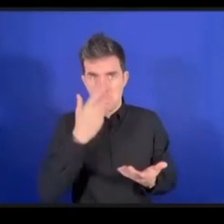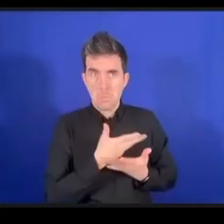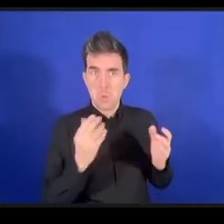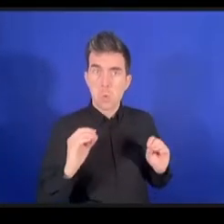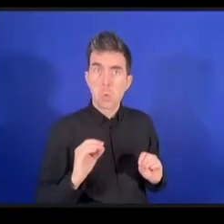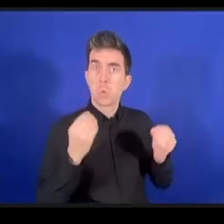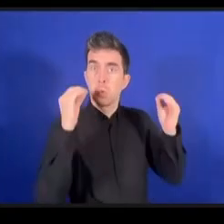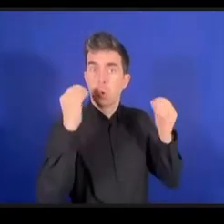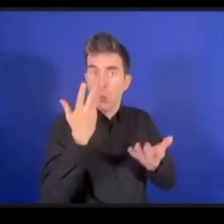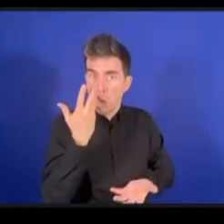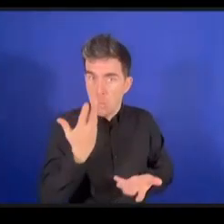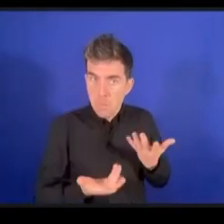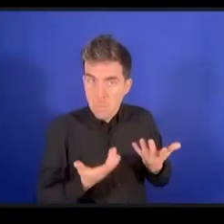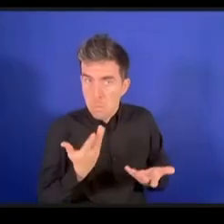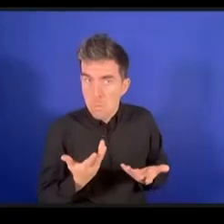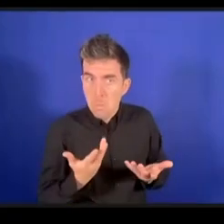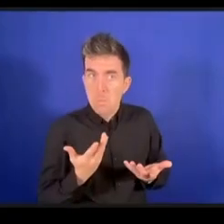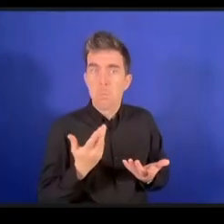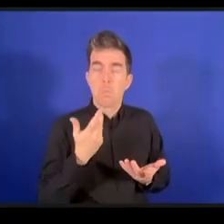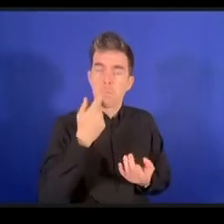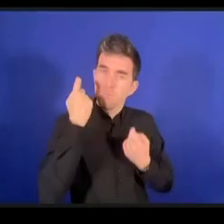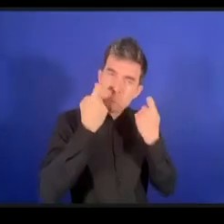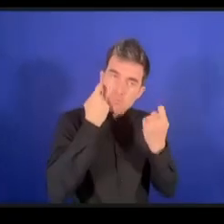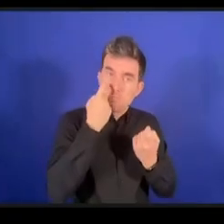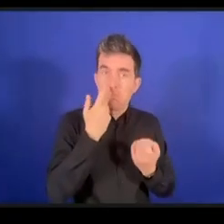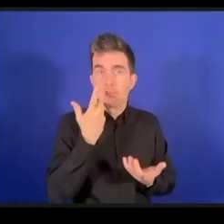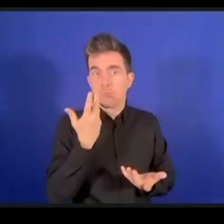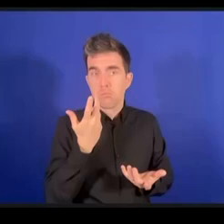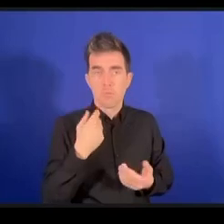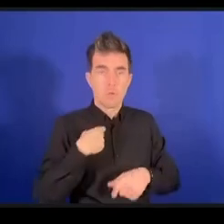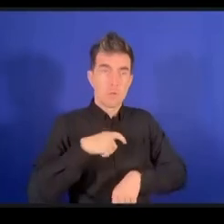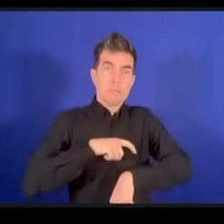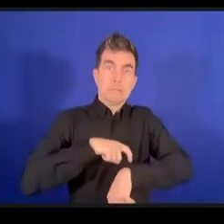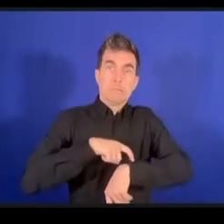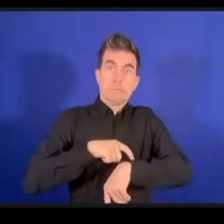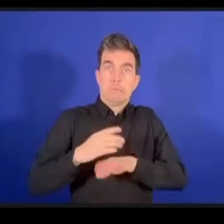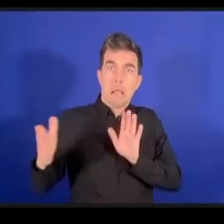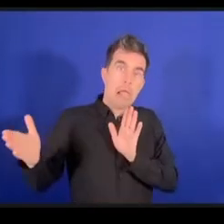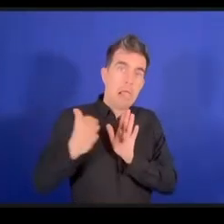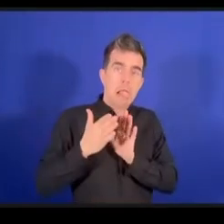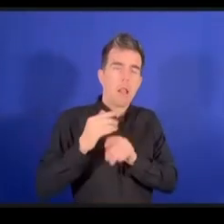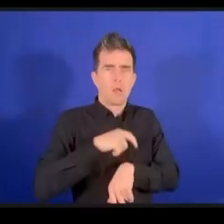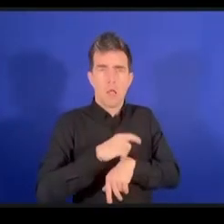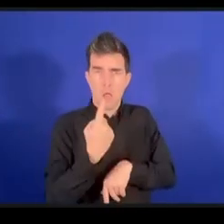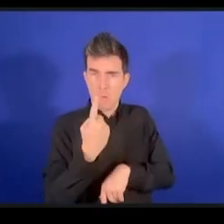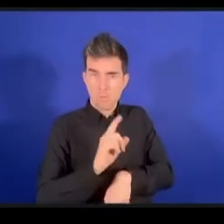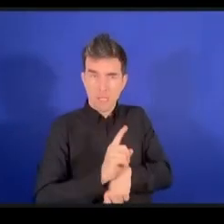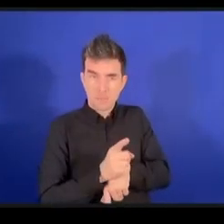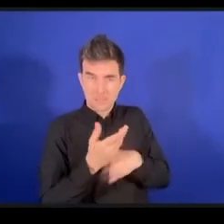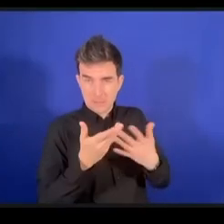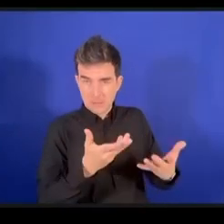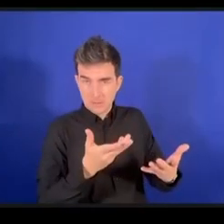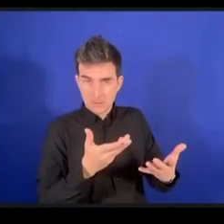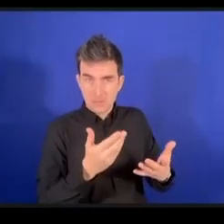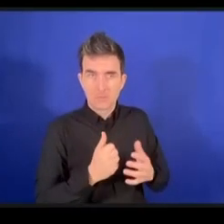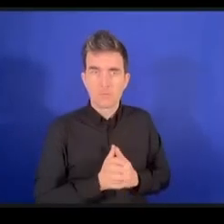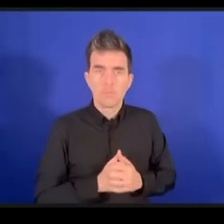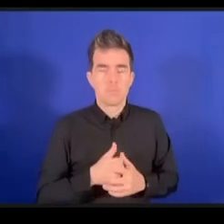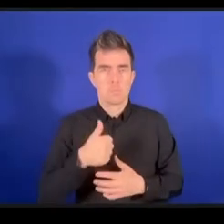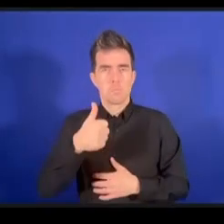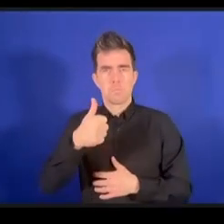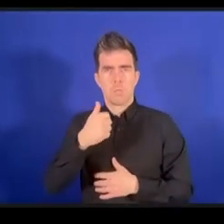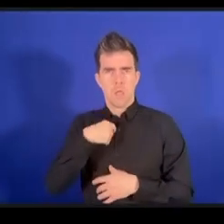كثير طويل شكرا أنا سأتوخ الإجاز برأي أنه